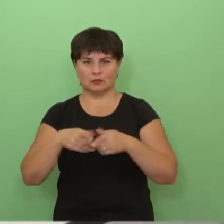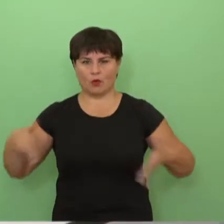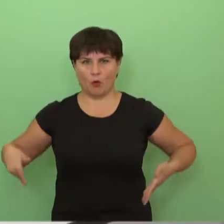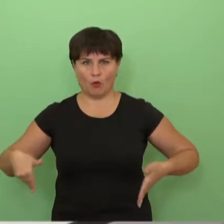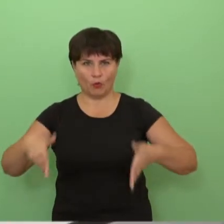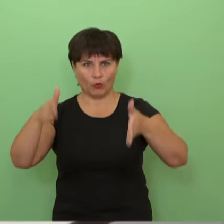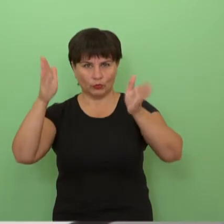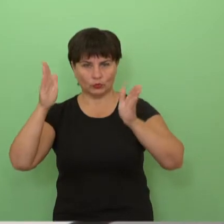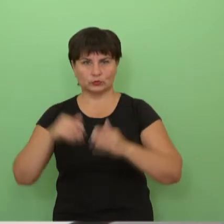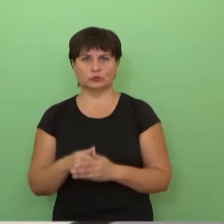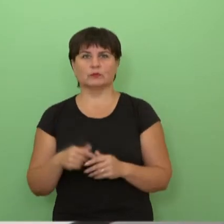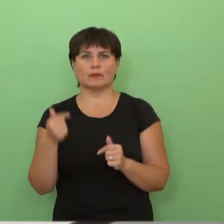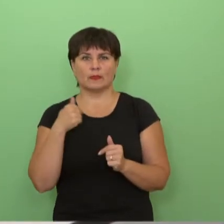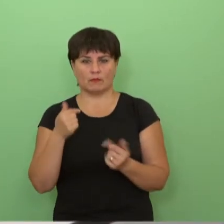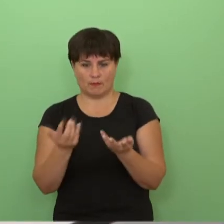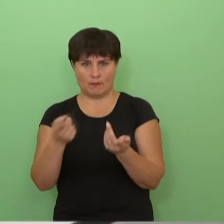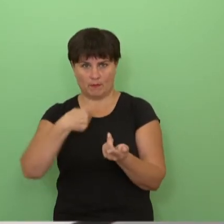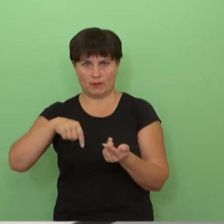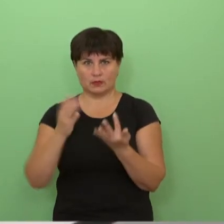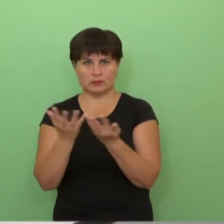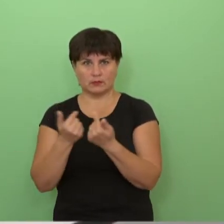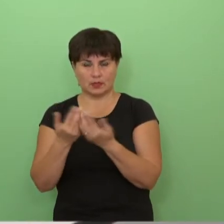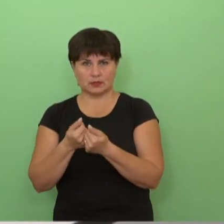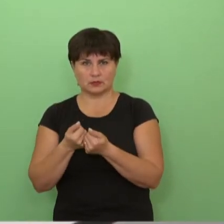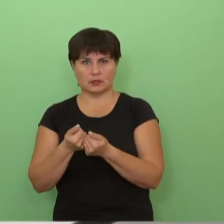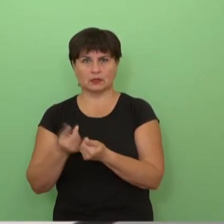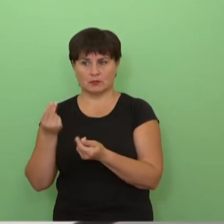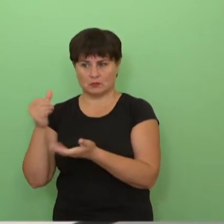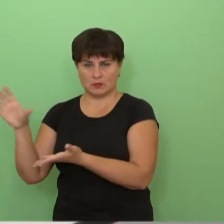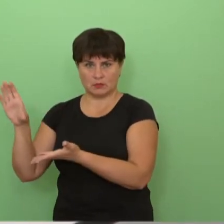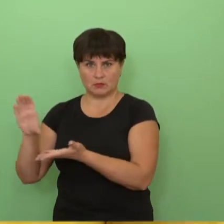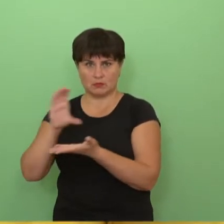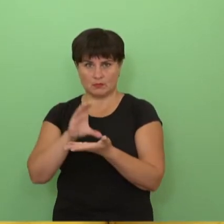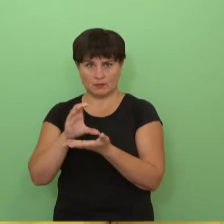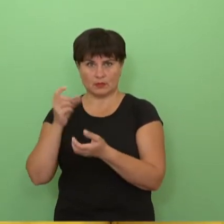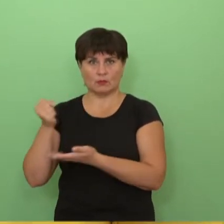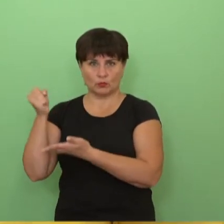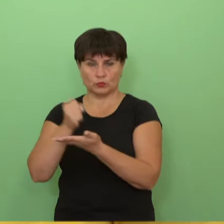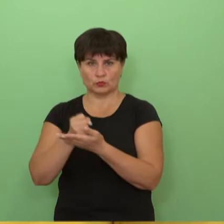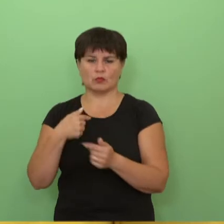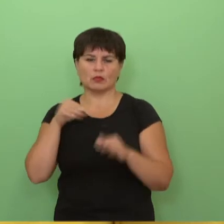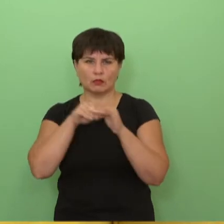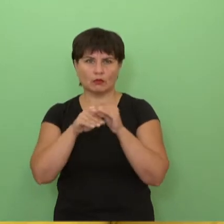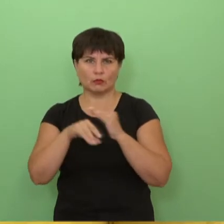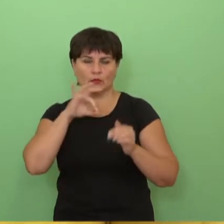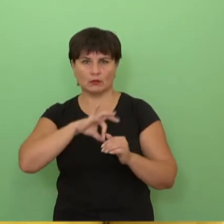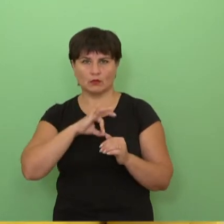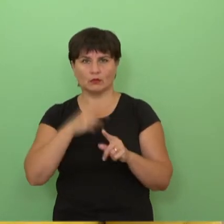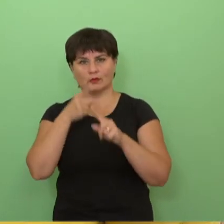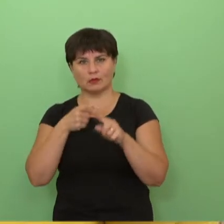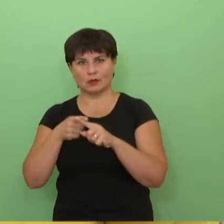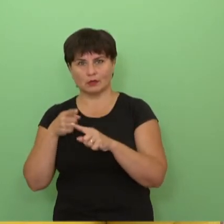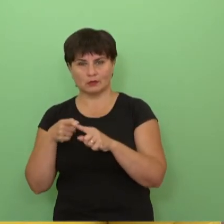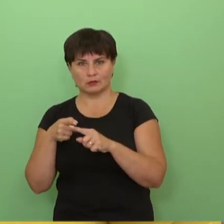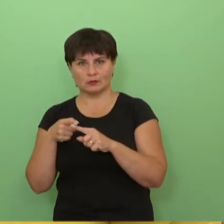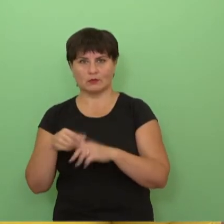biudžeto. Labai taupiai nauduodami priemonės, susiremontavome ne vieną koridorių ir ne